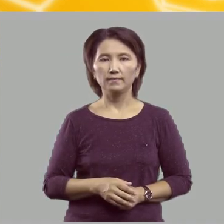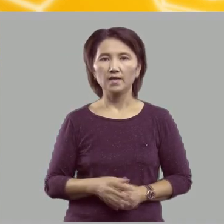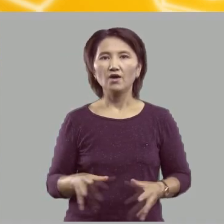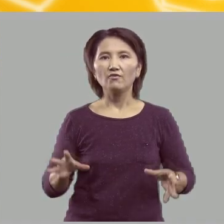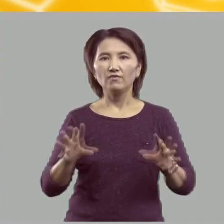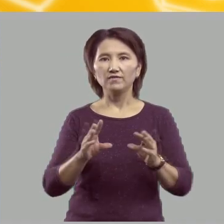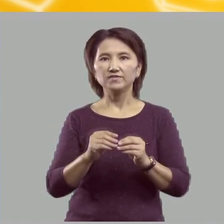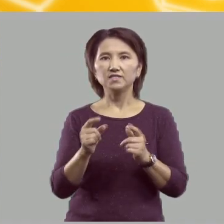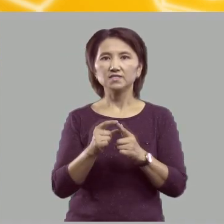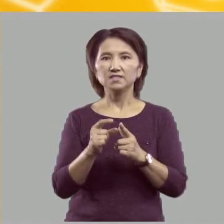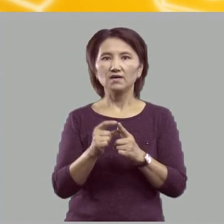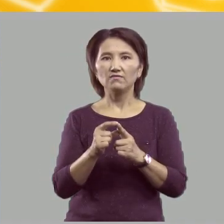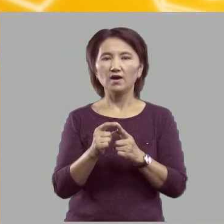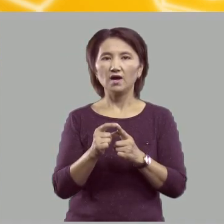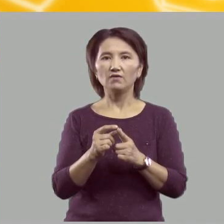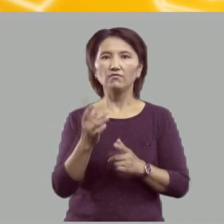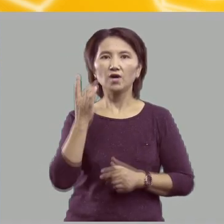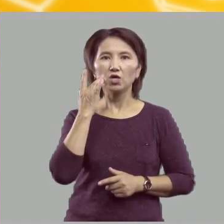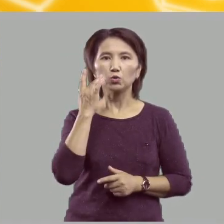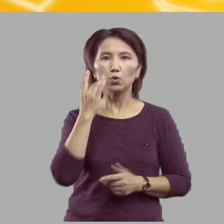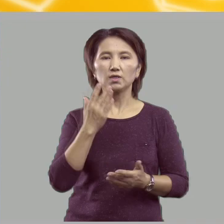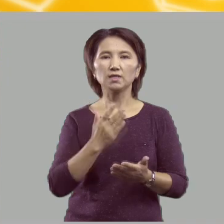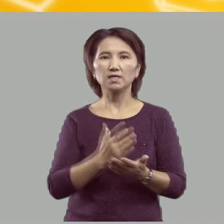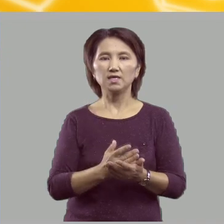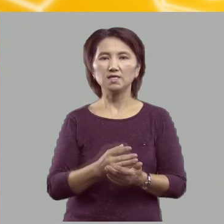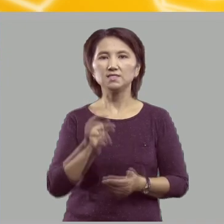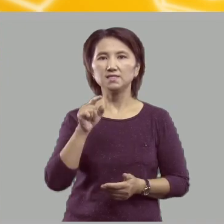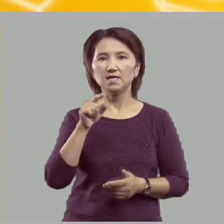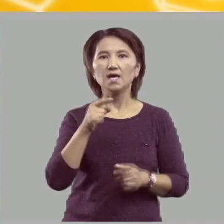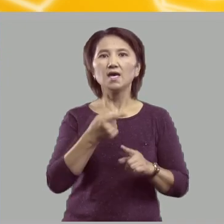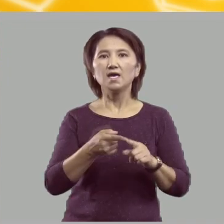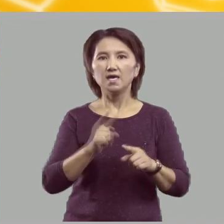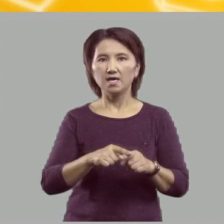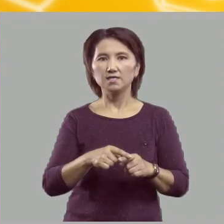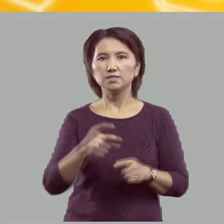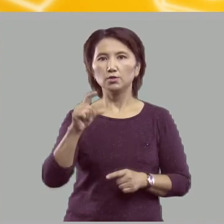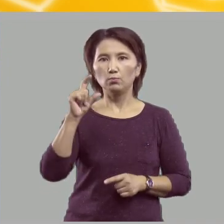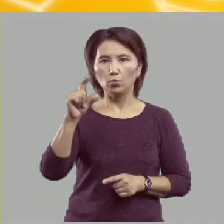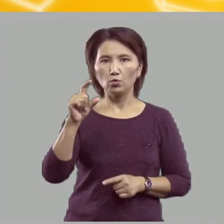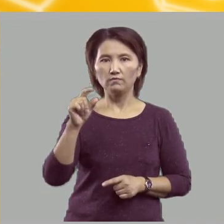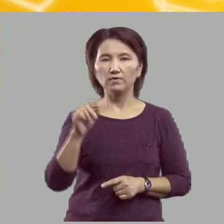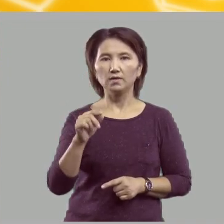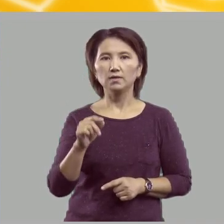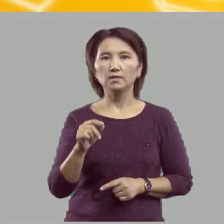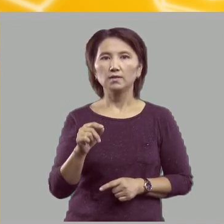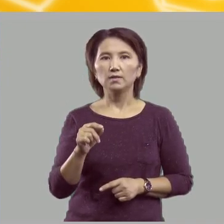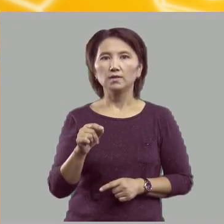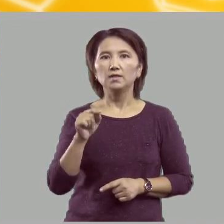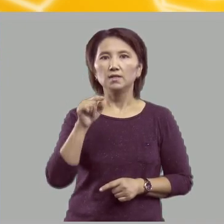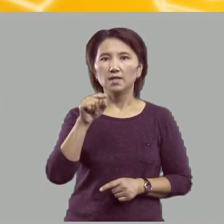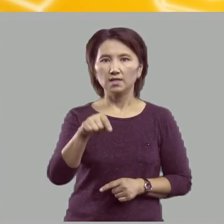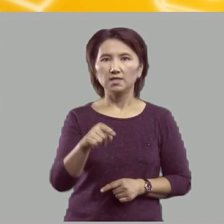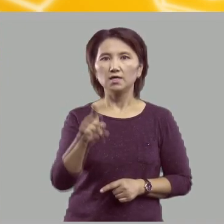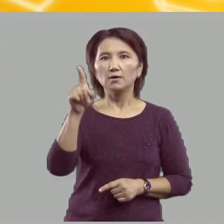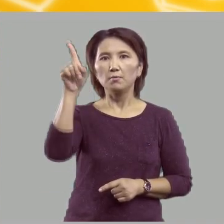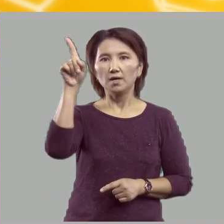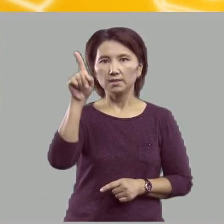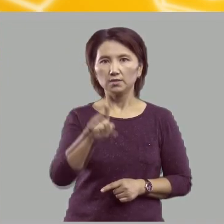Во всех словах, в которых есть эти буквы, на них падает ударение.